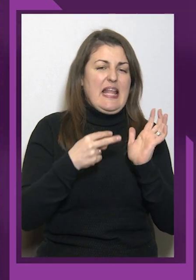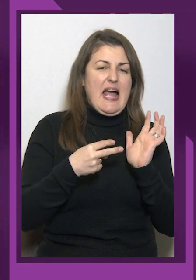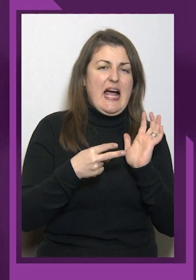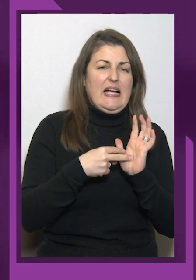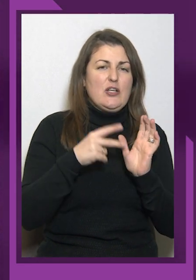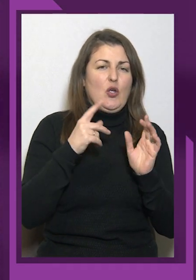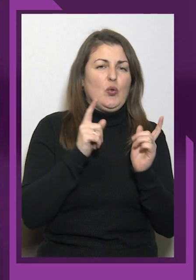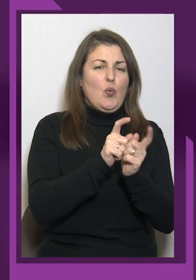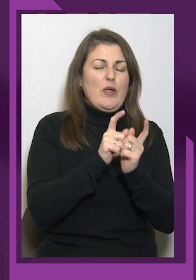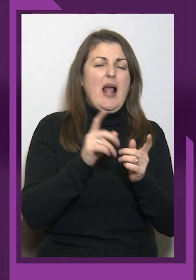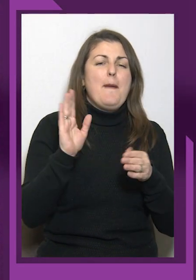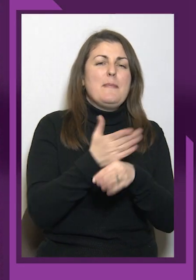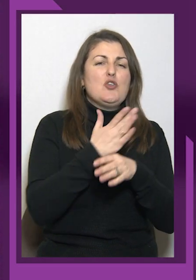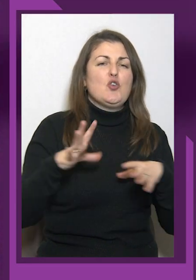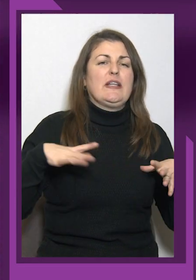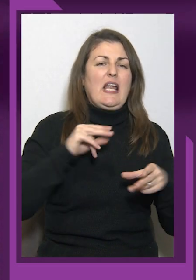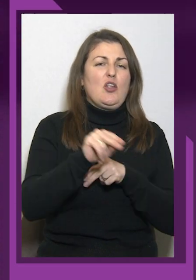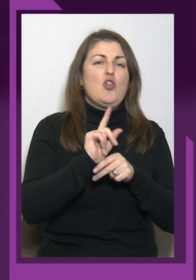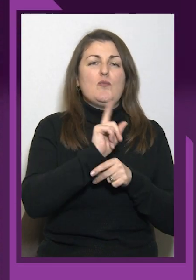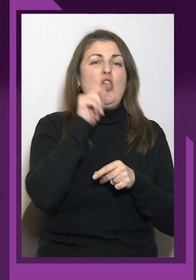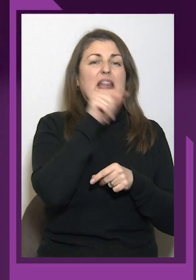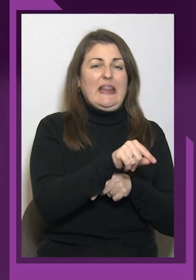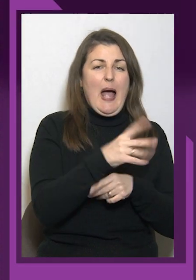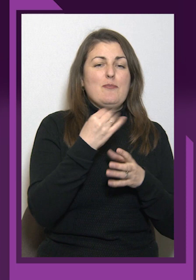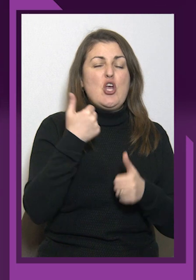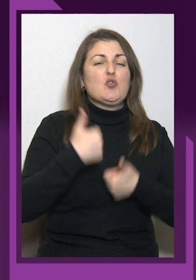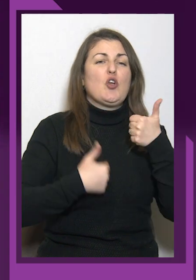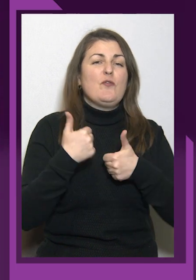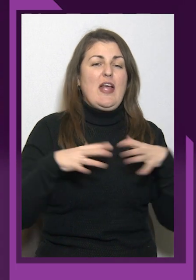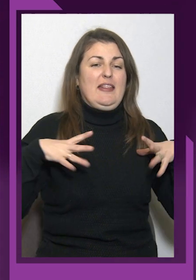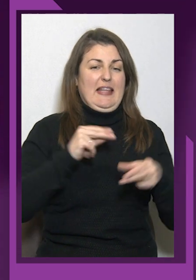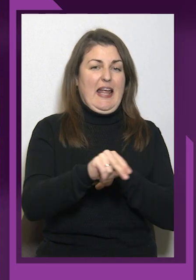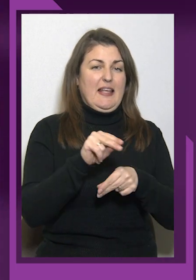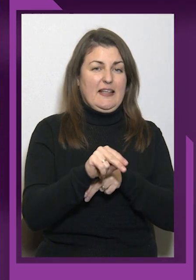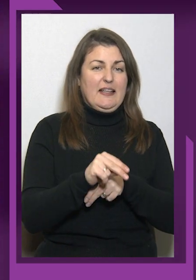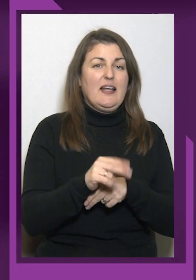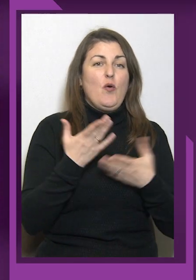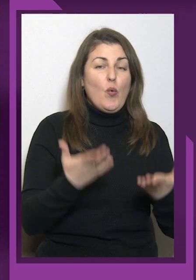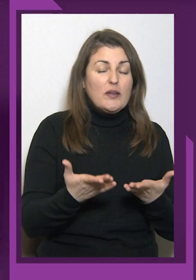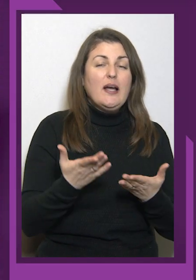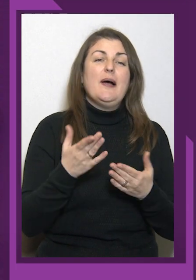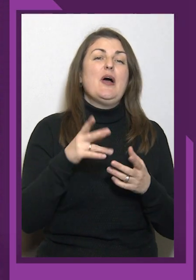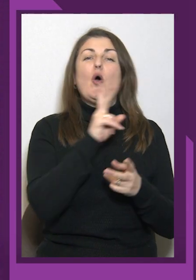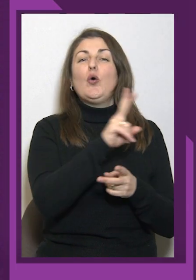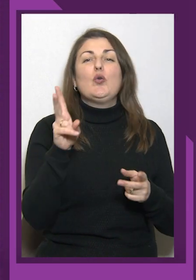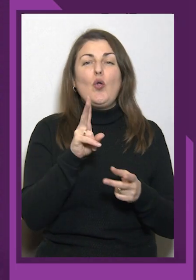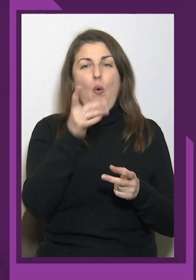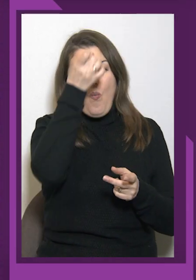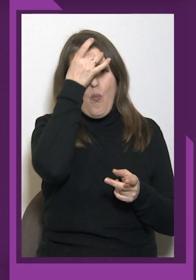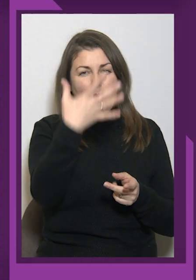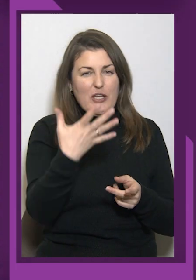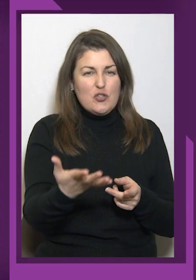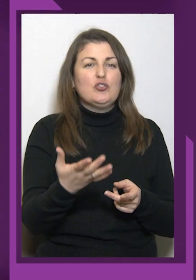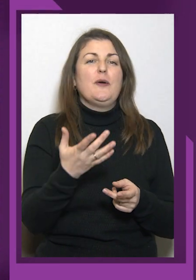сорівнюються тренери, хто умніший. Ми виграли командна